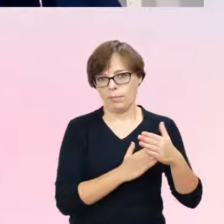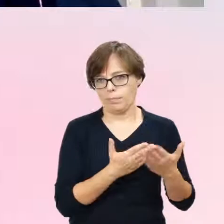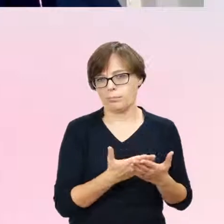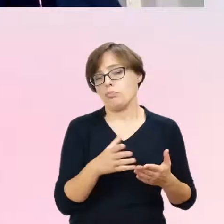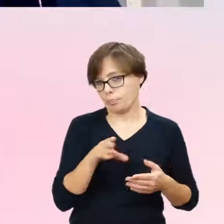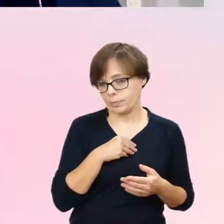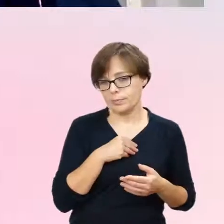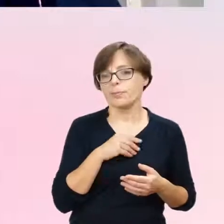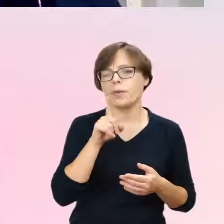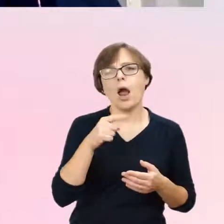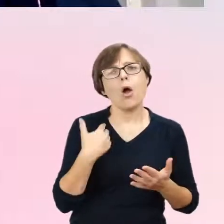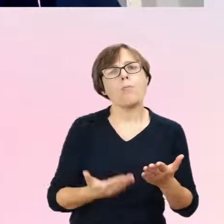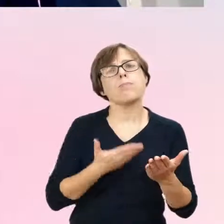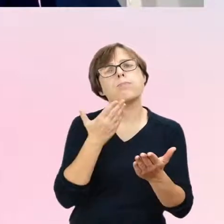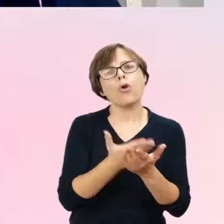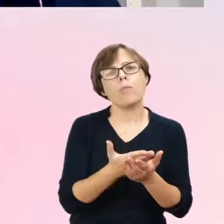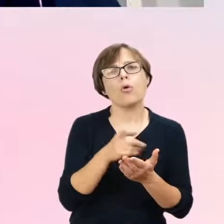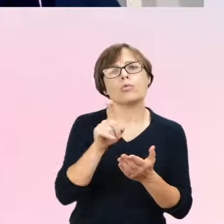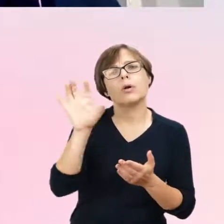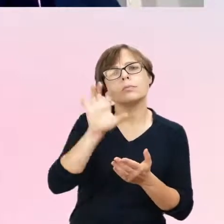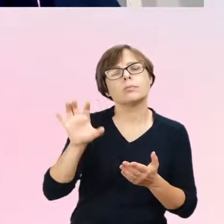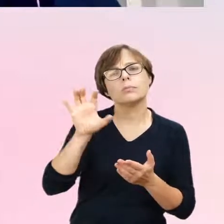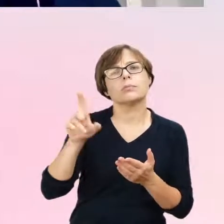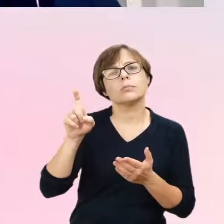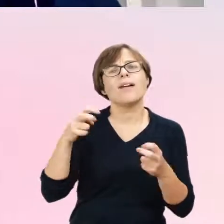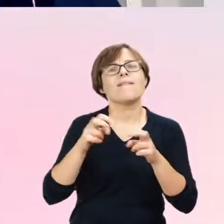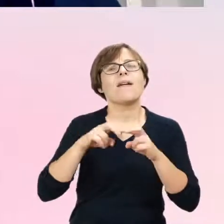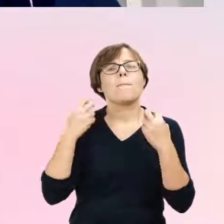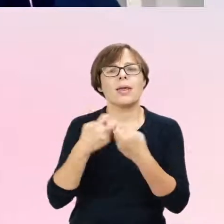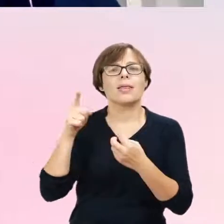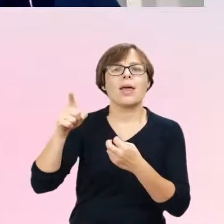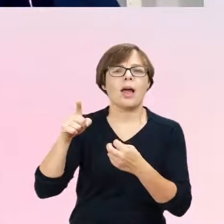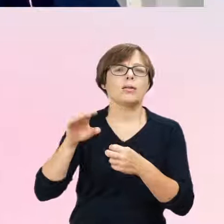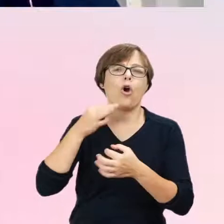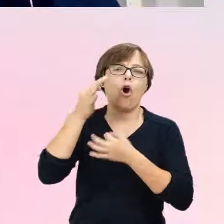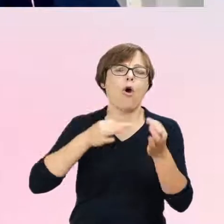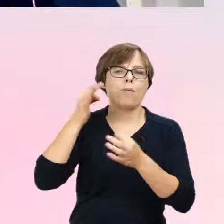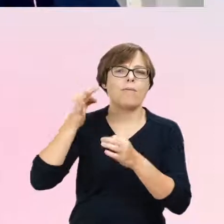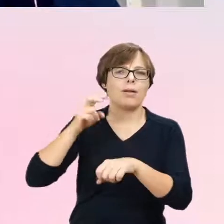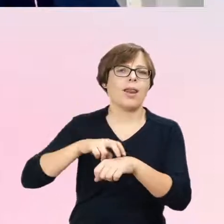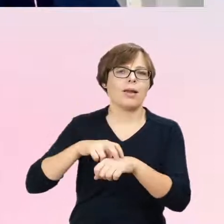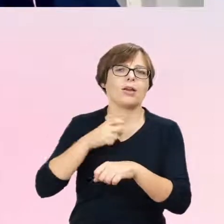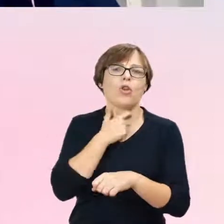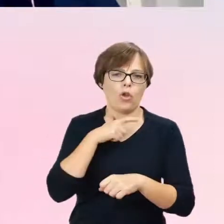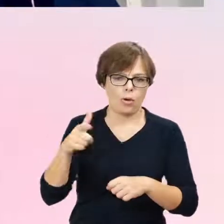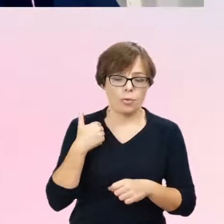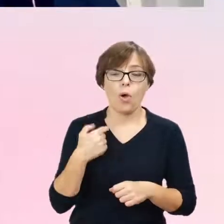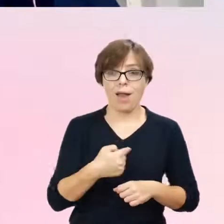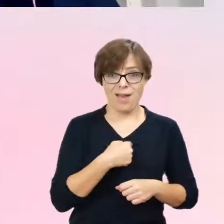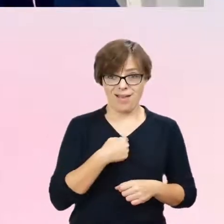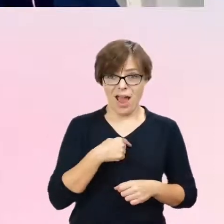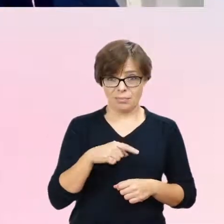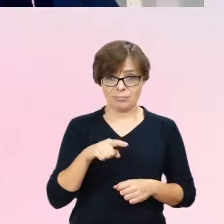Państwa do tego webinaru prowadzonego przez endokrynologa, a ja jako psychiatra w jaki sposób